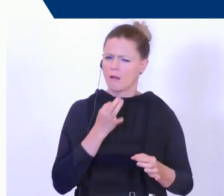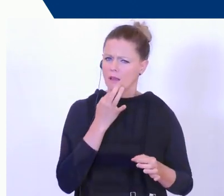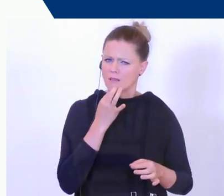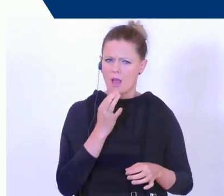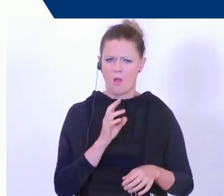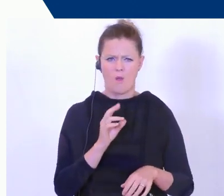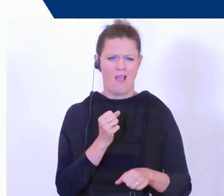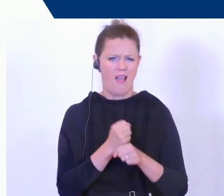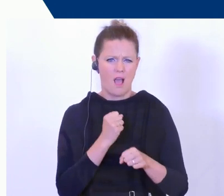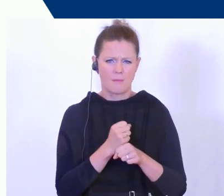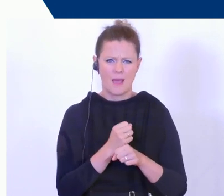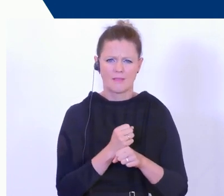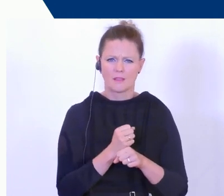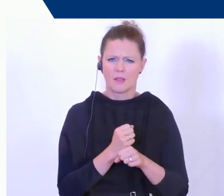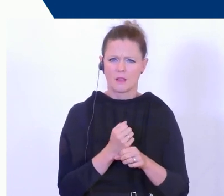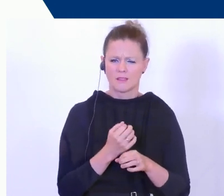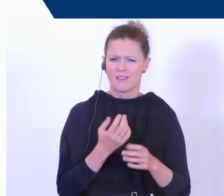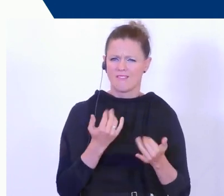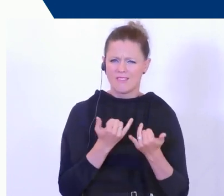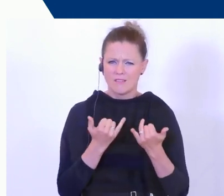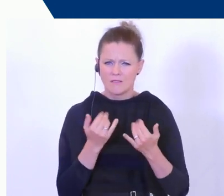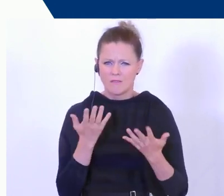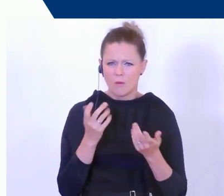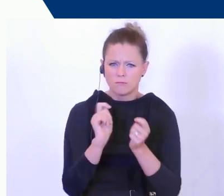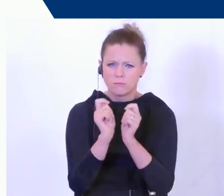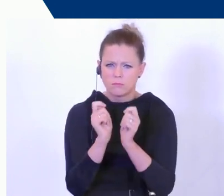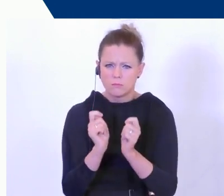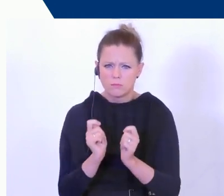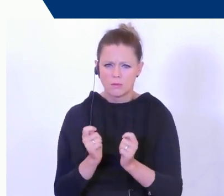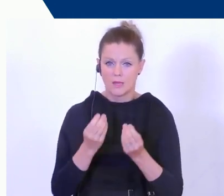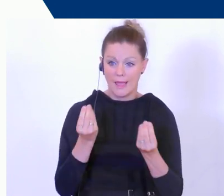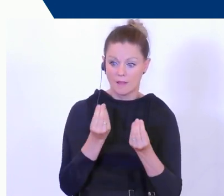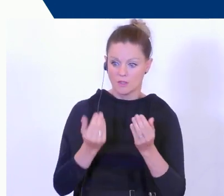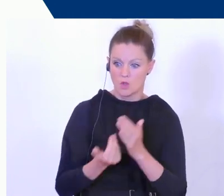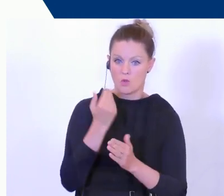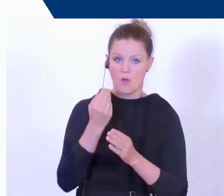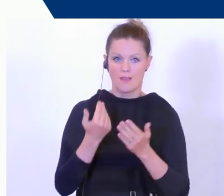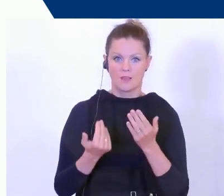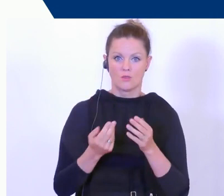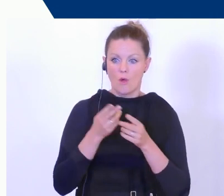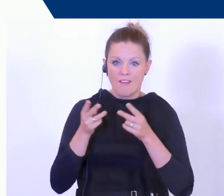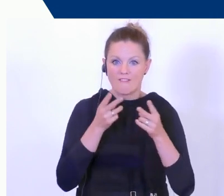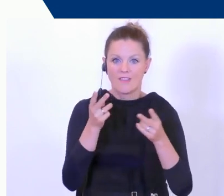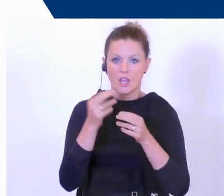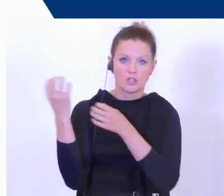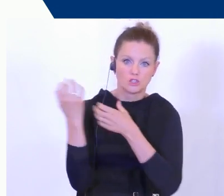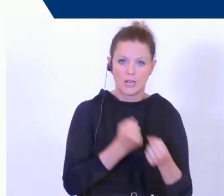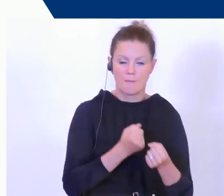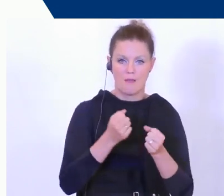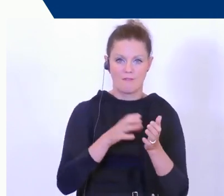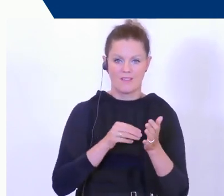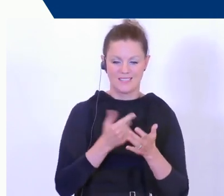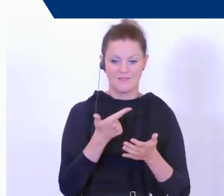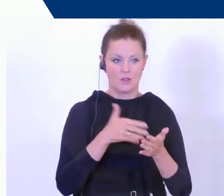dass wir rechtzeitig erkennen, wenn sich hier neue Ströme entwickeln und neue Routen entwickeln. Im Jahr 2019